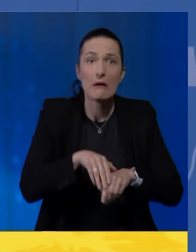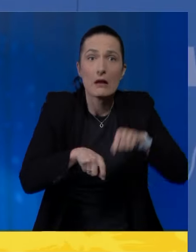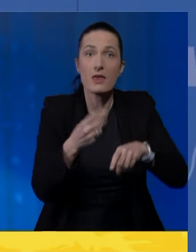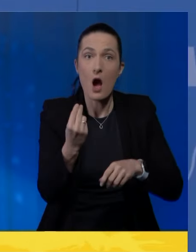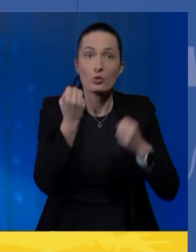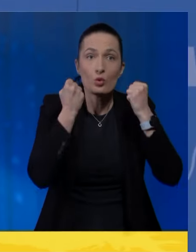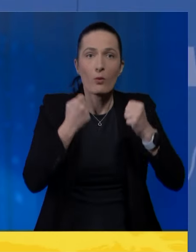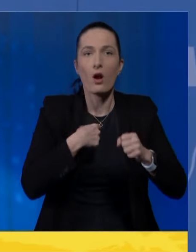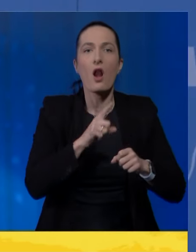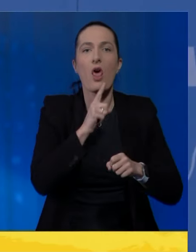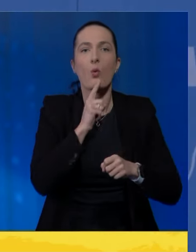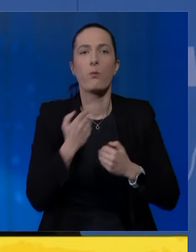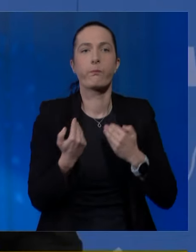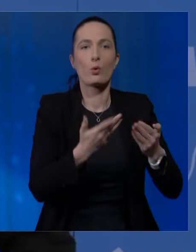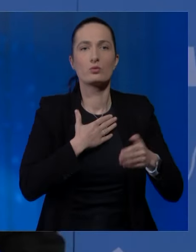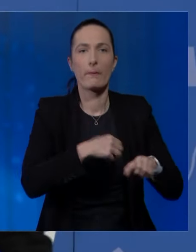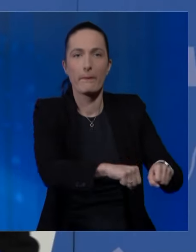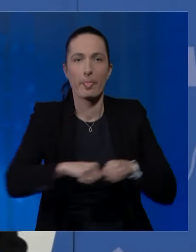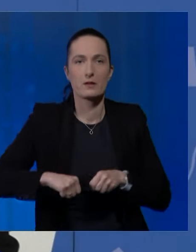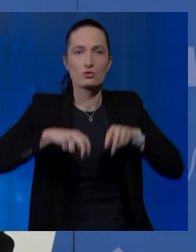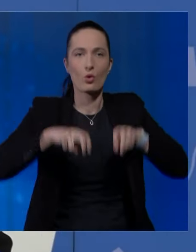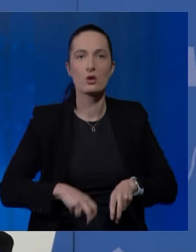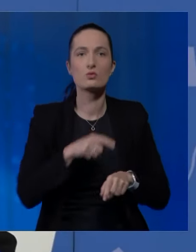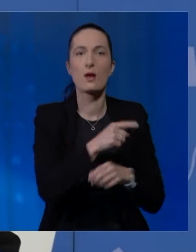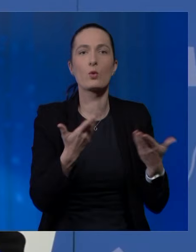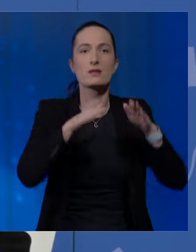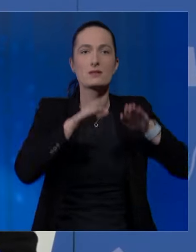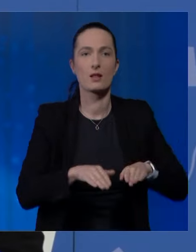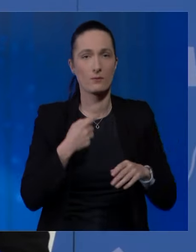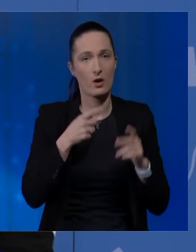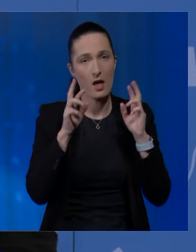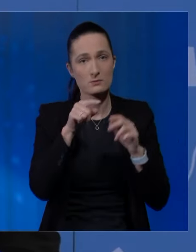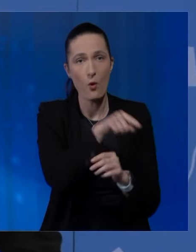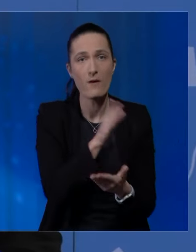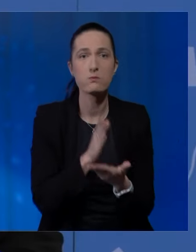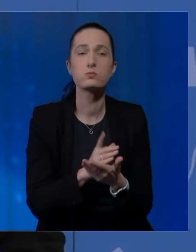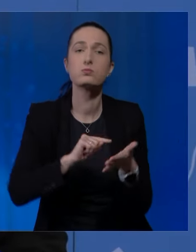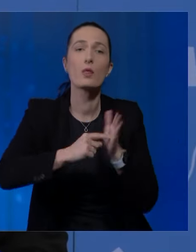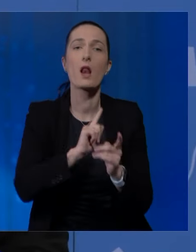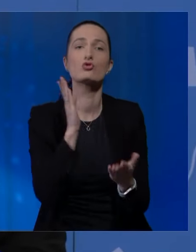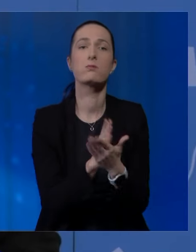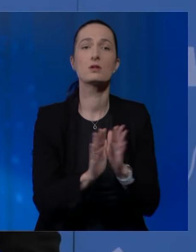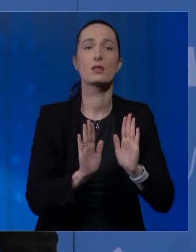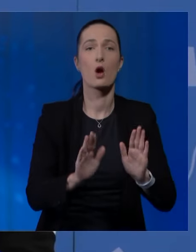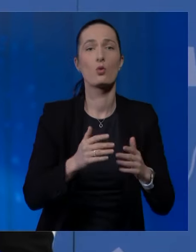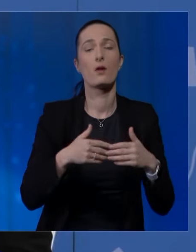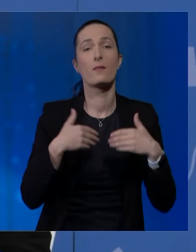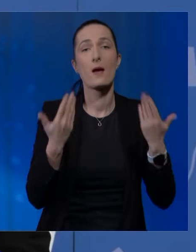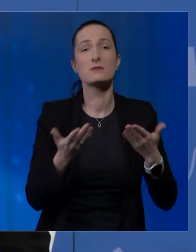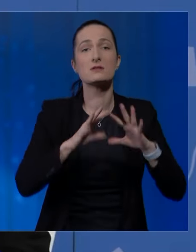jako dobro, se neko potrujde nam izmah kren stolicu, tamo gdje sjedljeno. Nadam se da ovaj put neće biti tako. Naime,